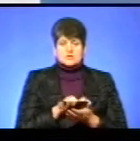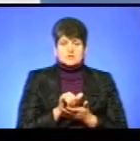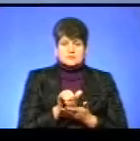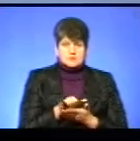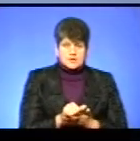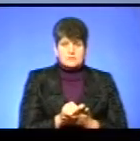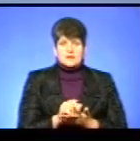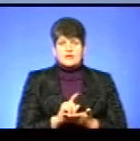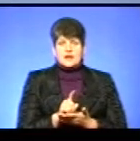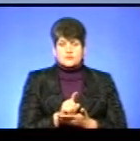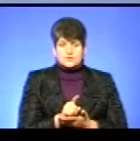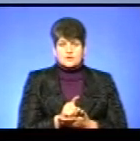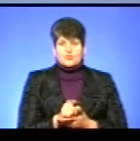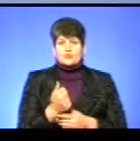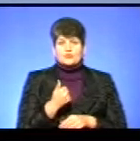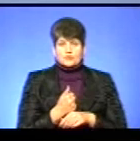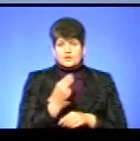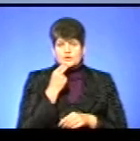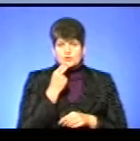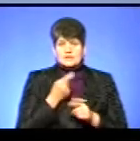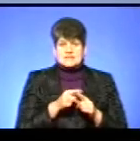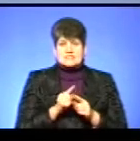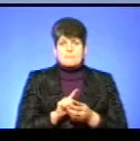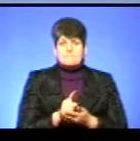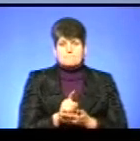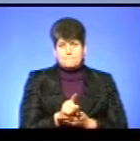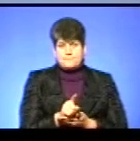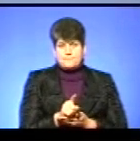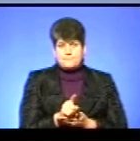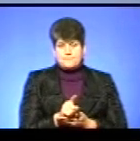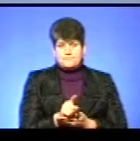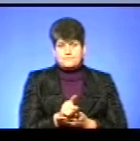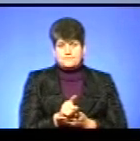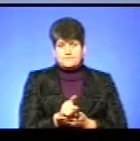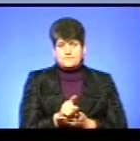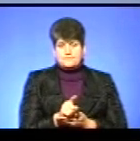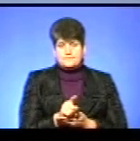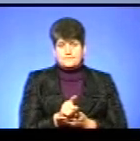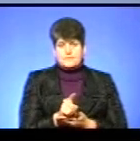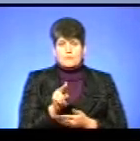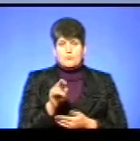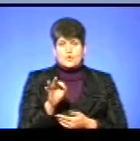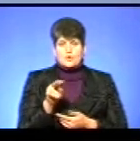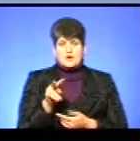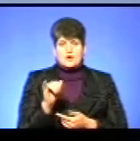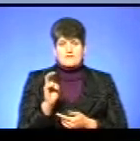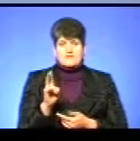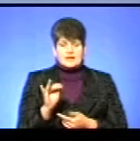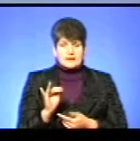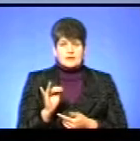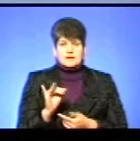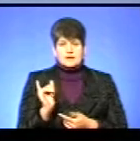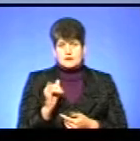їжу ящерок. Основною їжею це є мишоподібні гризуни, як правило, миші, полівки. І коли вже